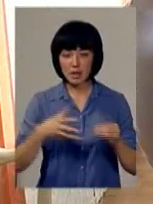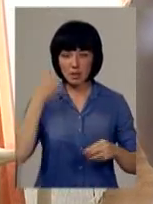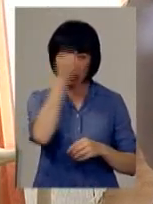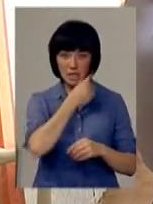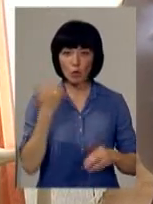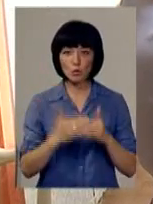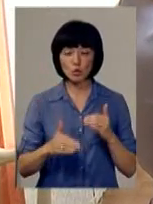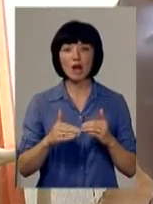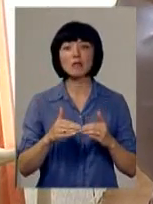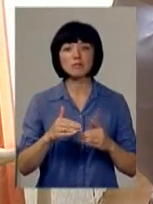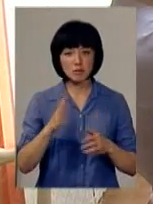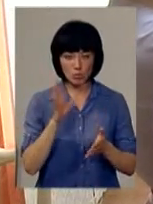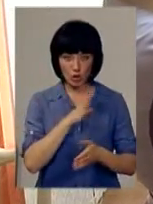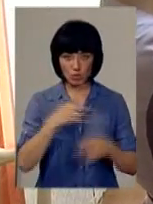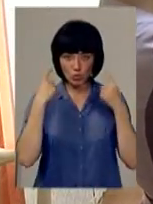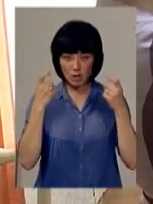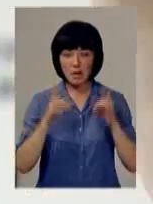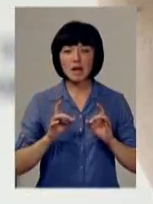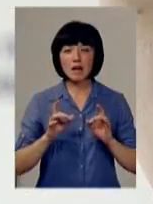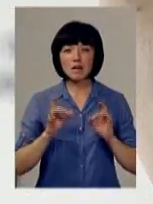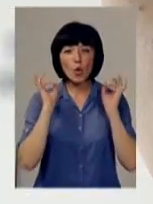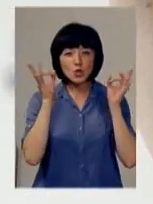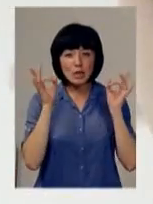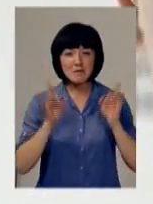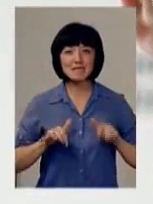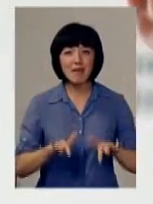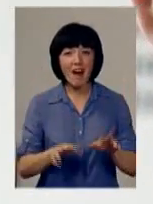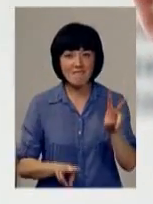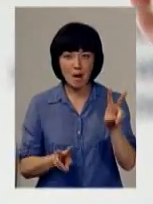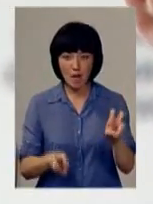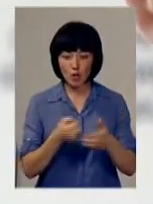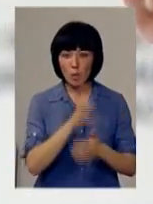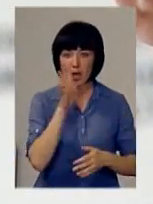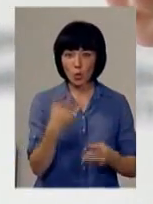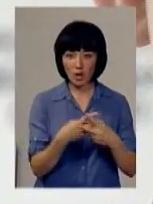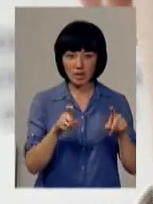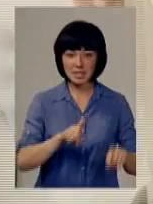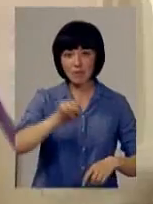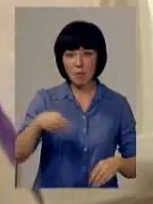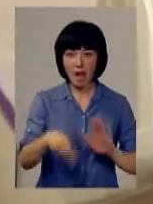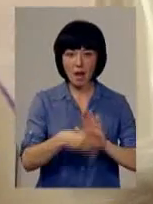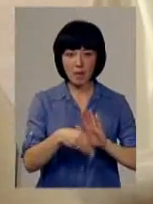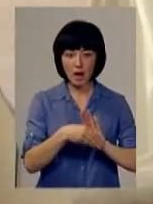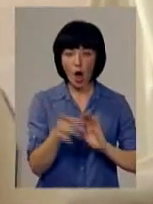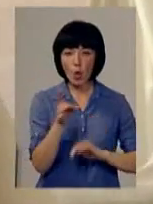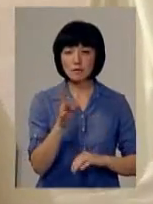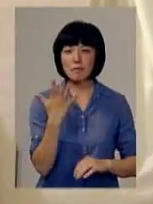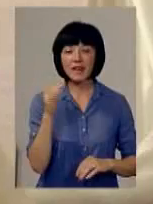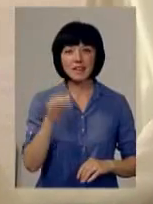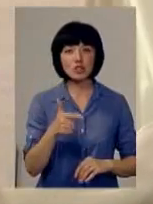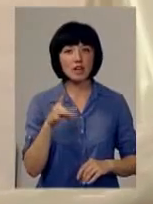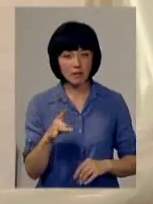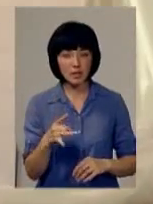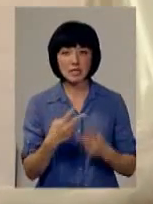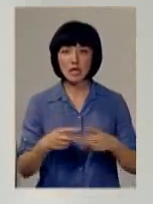рік вже встиг ознаменуватися гучними справами. Зокрема, до п'яти років позбавлення волі за вимагання хабара у розмірі 5 тисяч